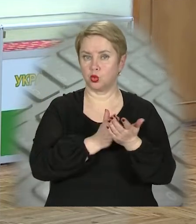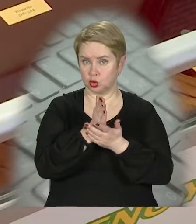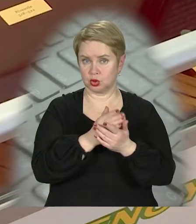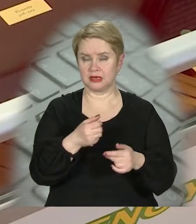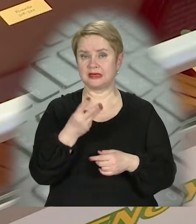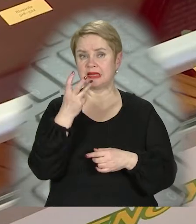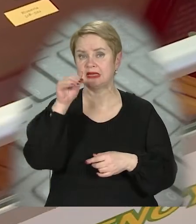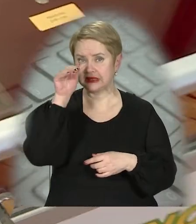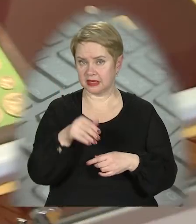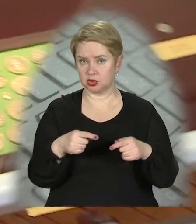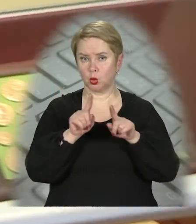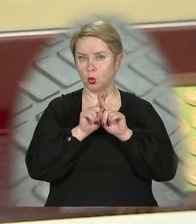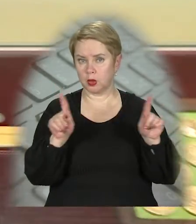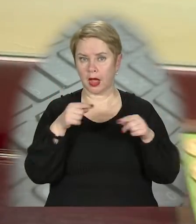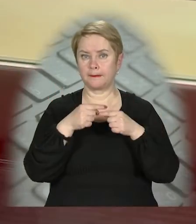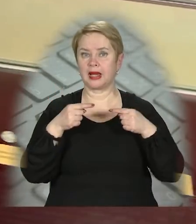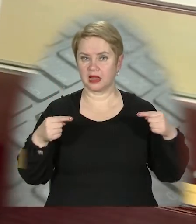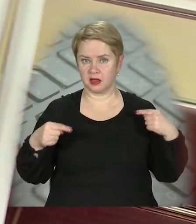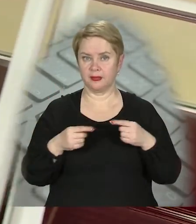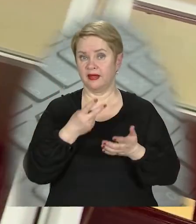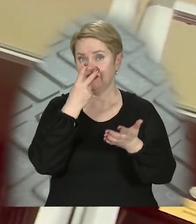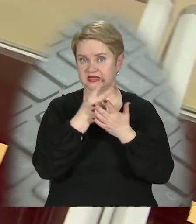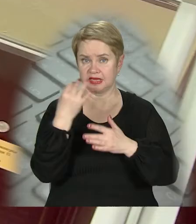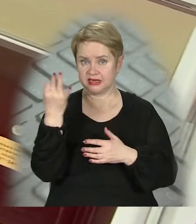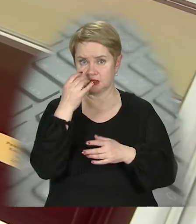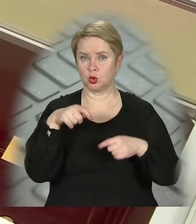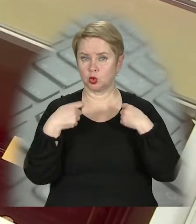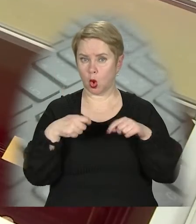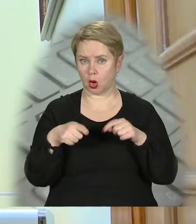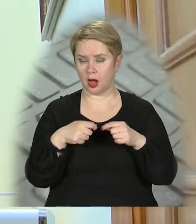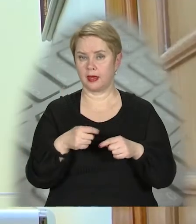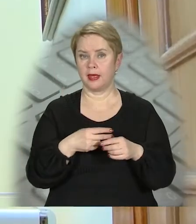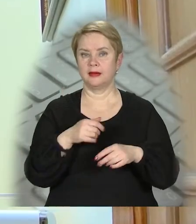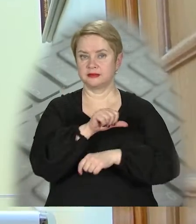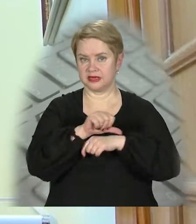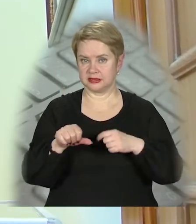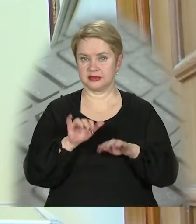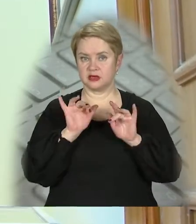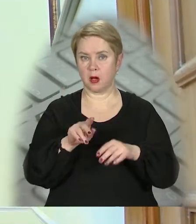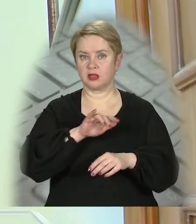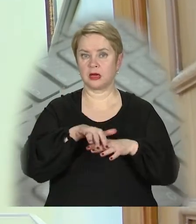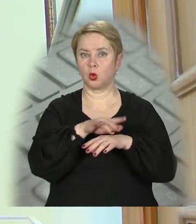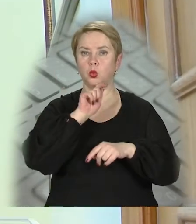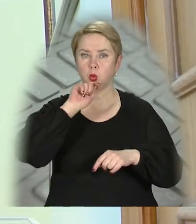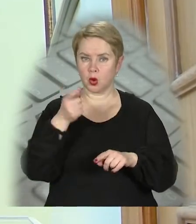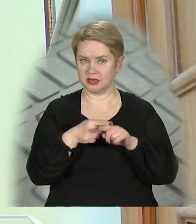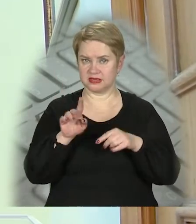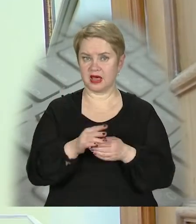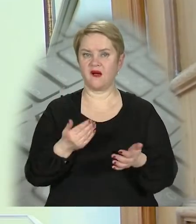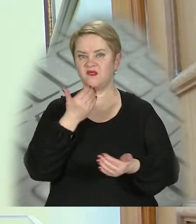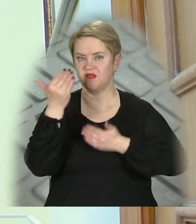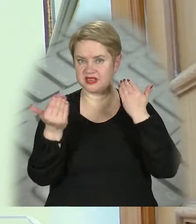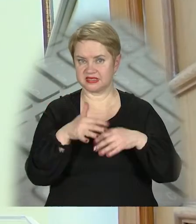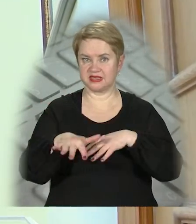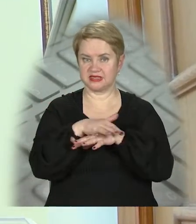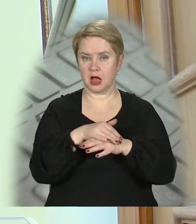Понад три тисячі унікальних предметів висвітлюють історію торгівлі та митної справи на території України. Серце виставки,